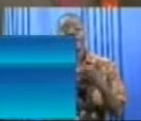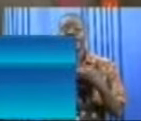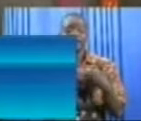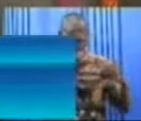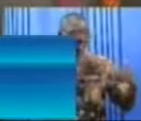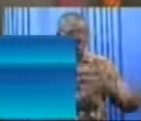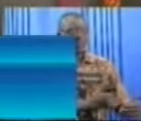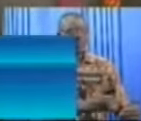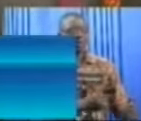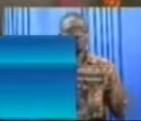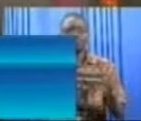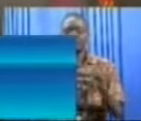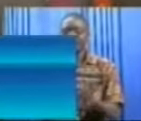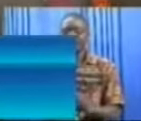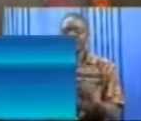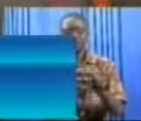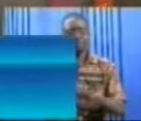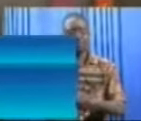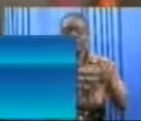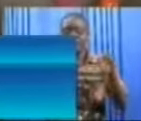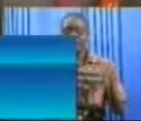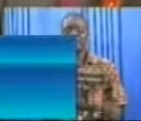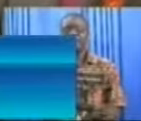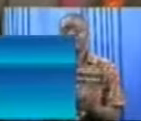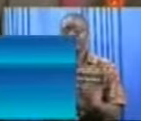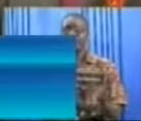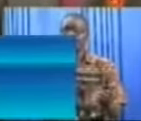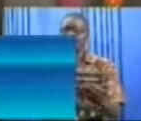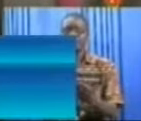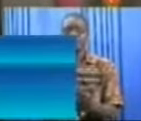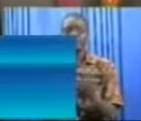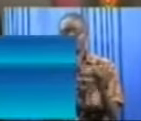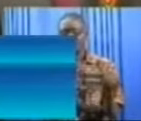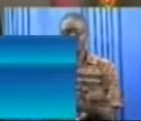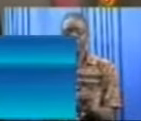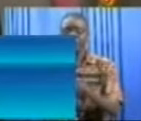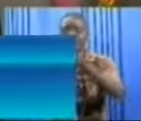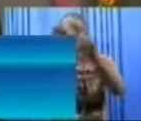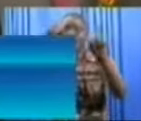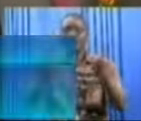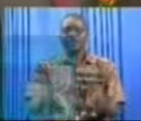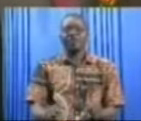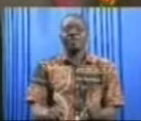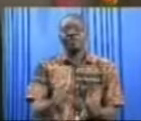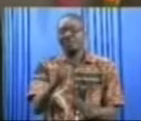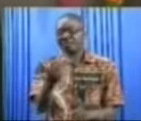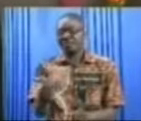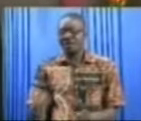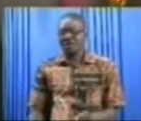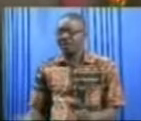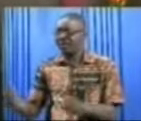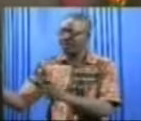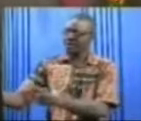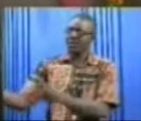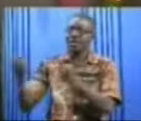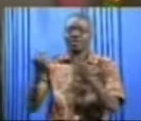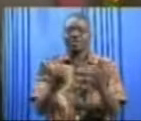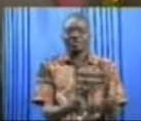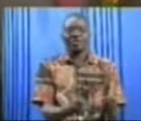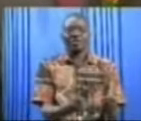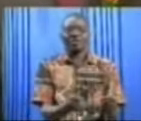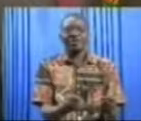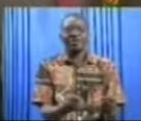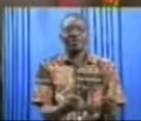acteur très actif en s'occupant des questions logistiques, en faisant transporter